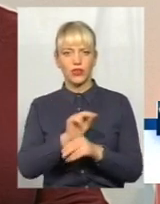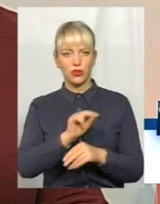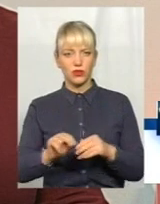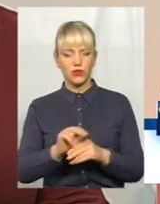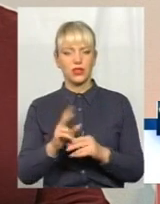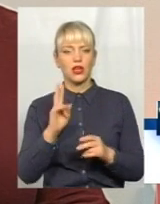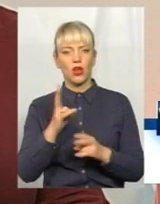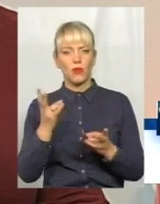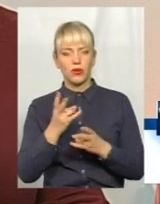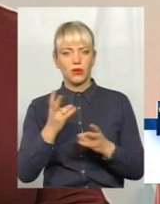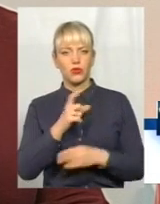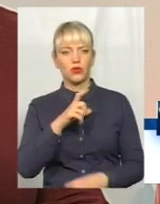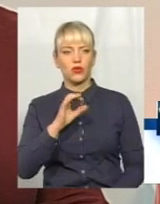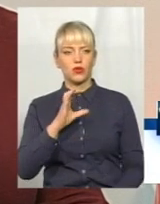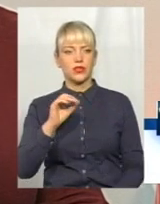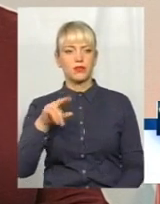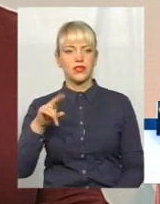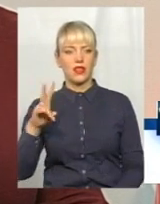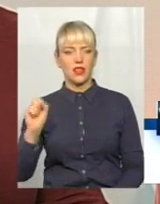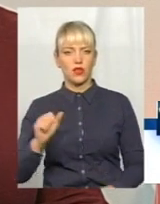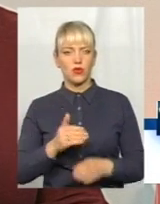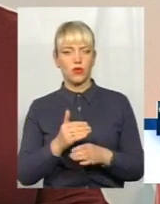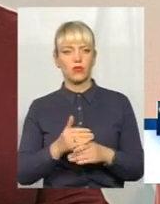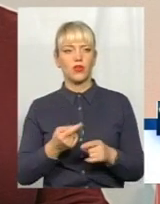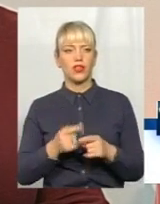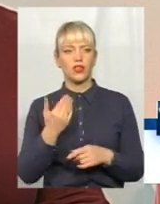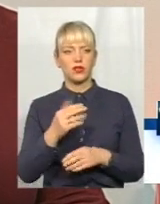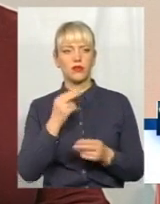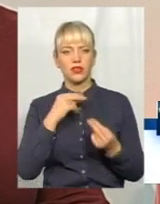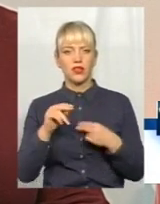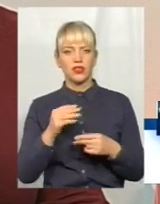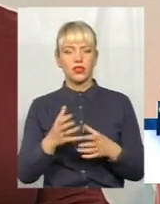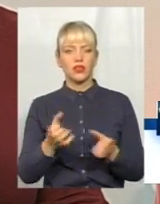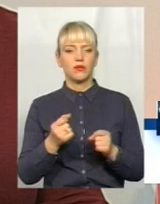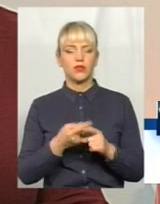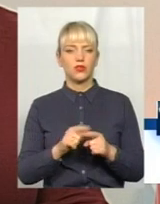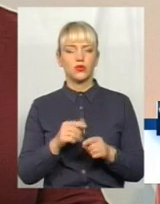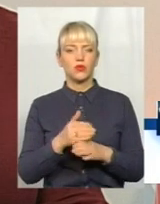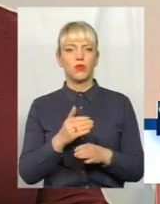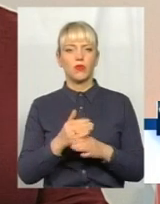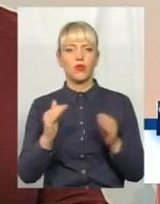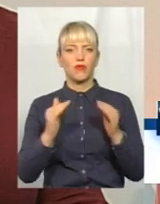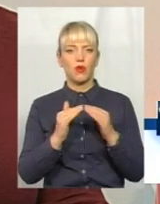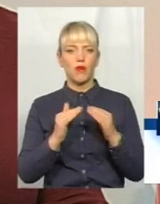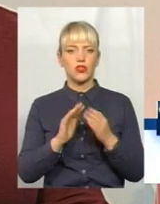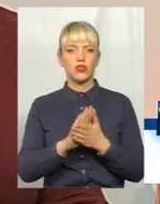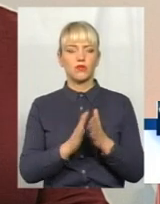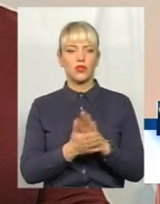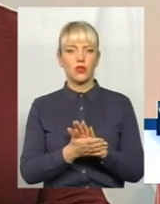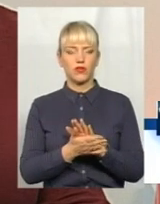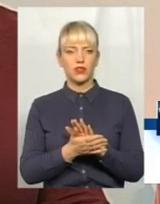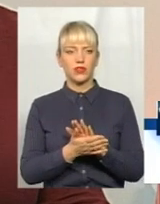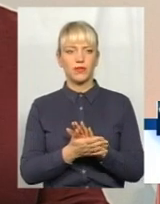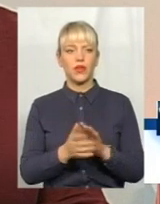хосписної допомоги, ну, і, звичайно, що їм все-таки краще отримувати цю допомогу вдома, в домашній обстановці,